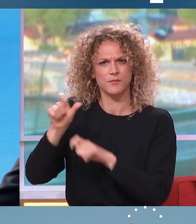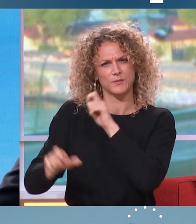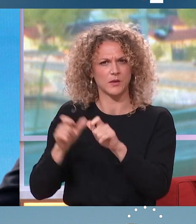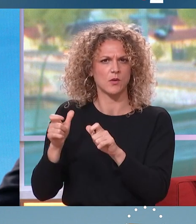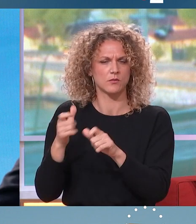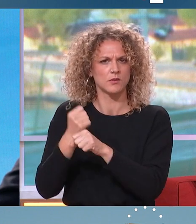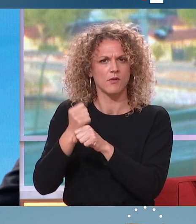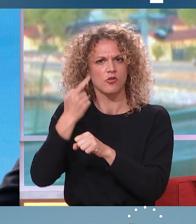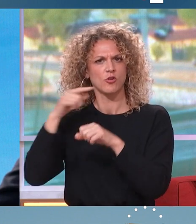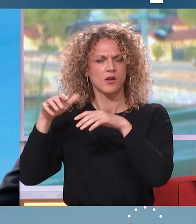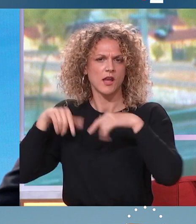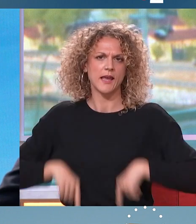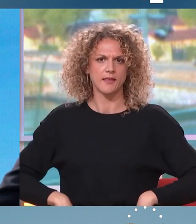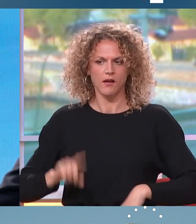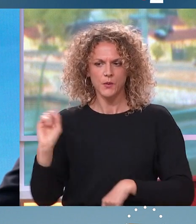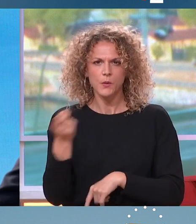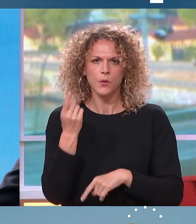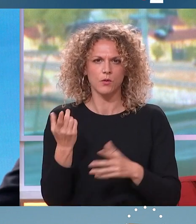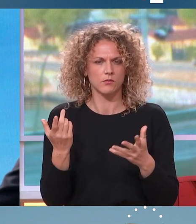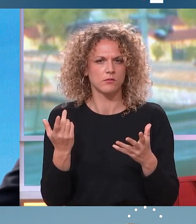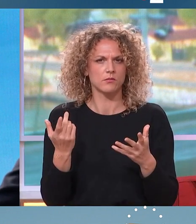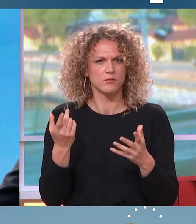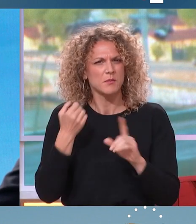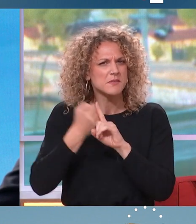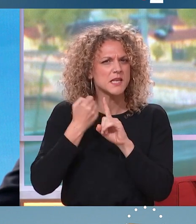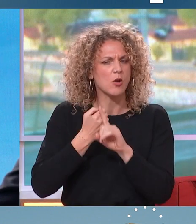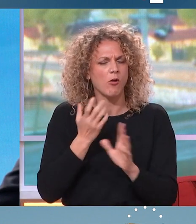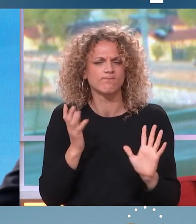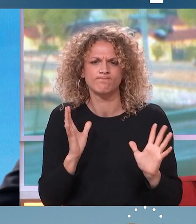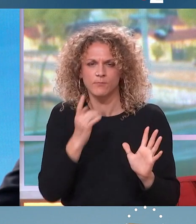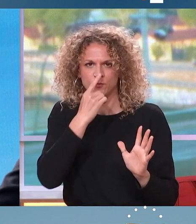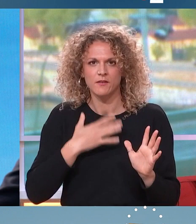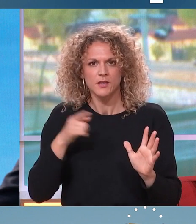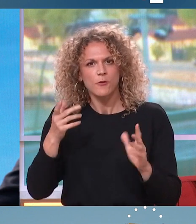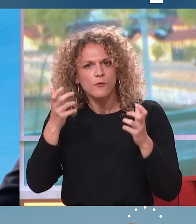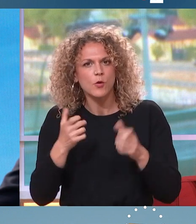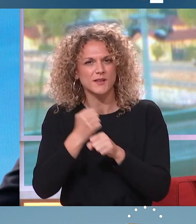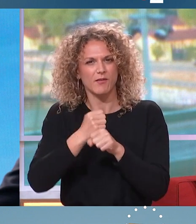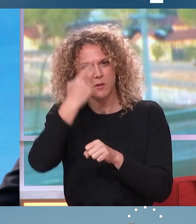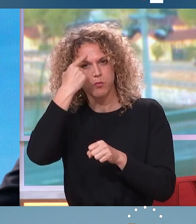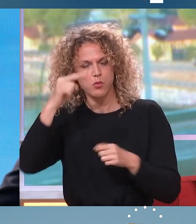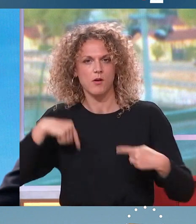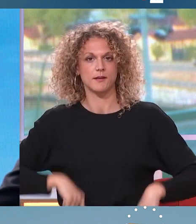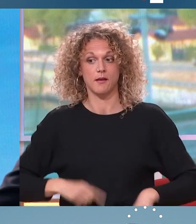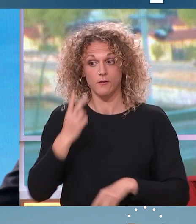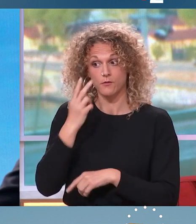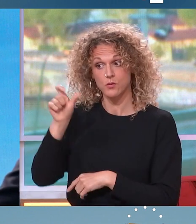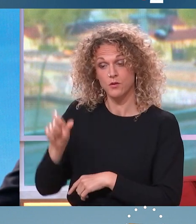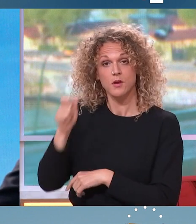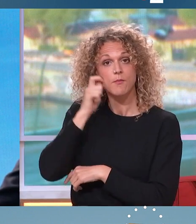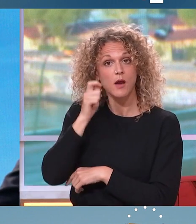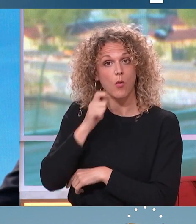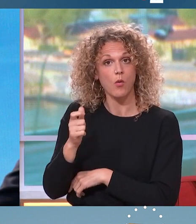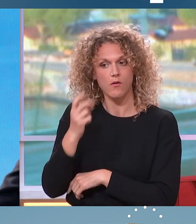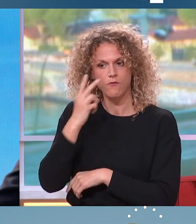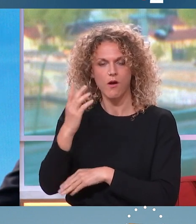des militants, qui sont des serviteurs de l'État. Nous, nous avons confiance en eux, à la différence de M. Macron, qui a montré, à la fois avec la haute